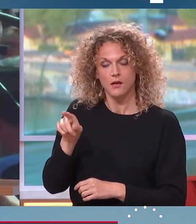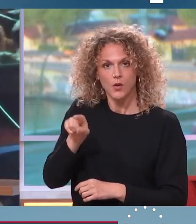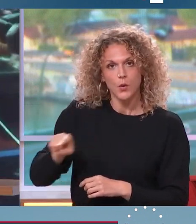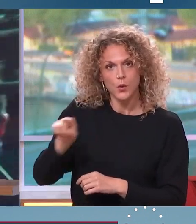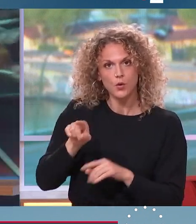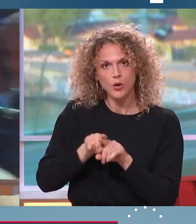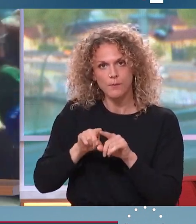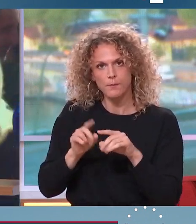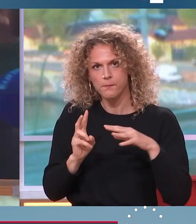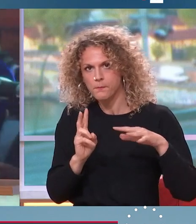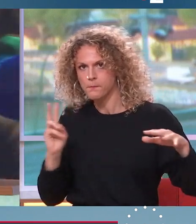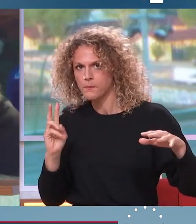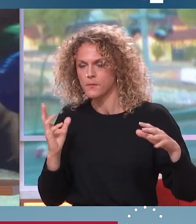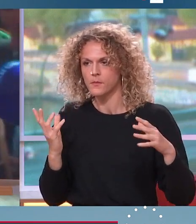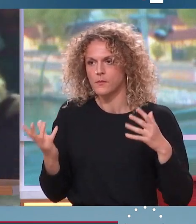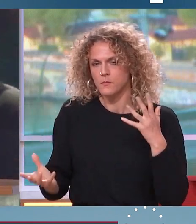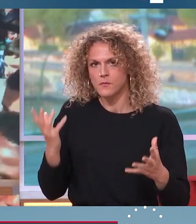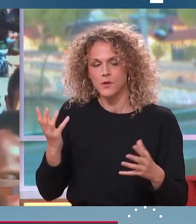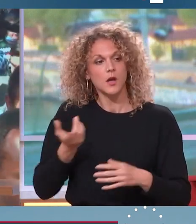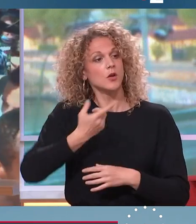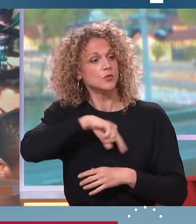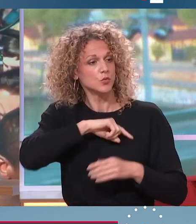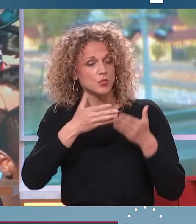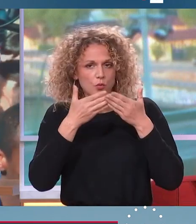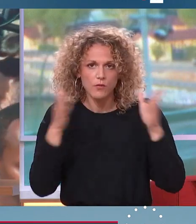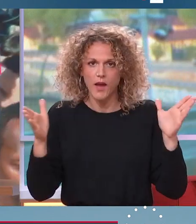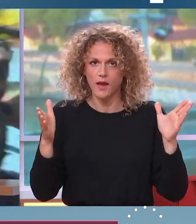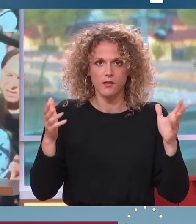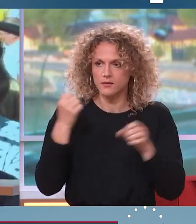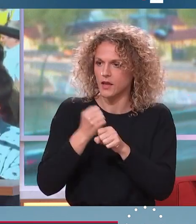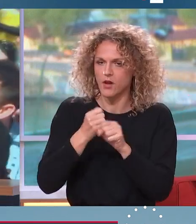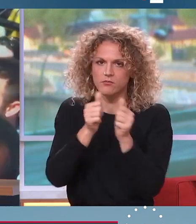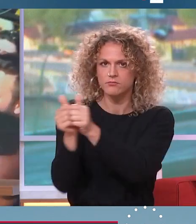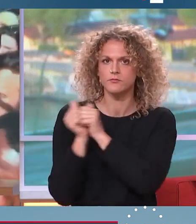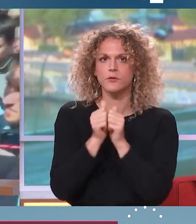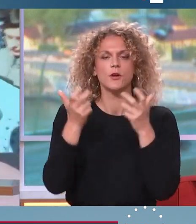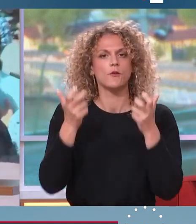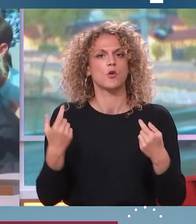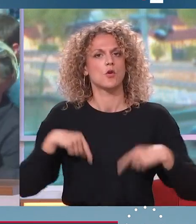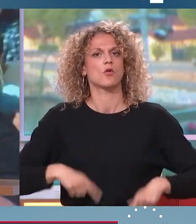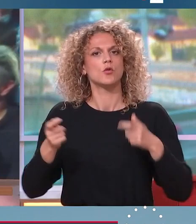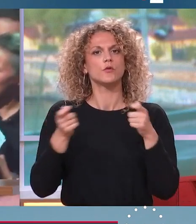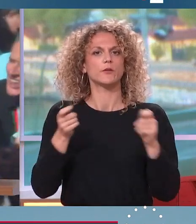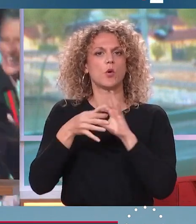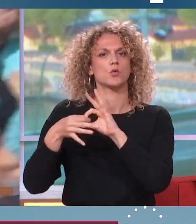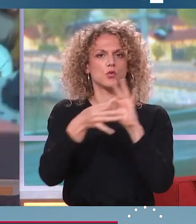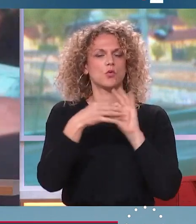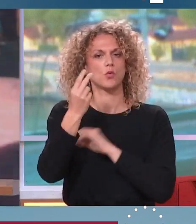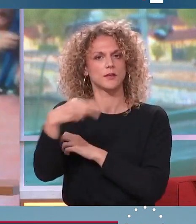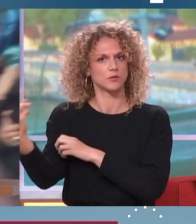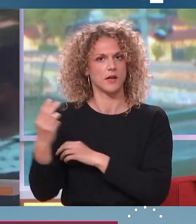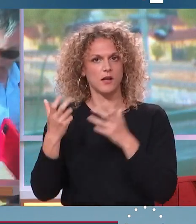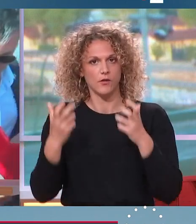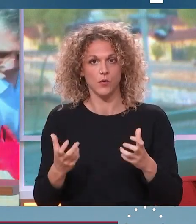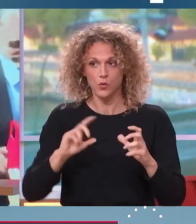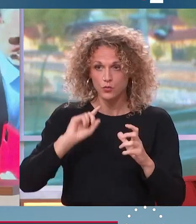à l'écart de votre campagne tendons la main à tout le monde. Nous sommes pour un gouvernement d'Union nationale. Et nous tendons la main à tout